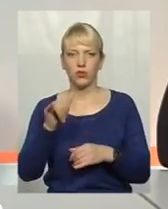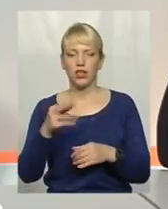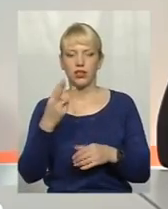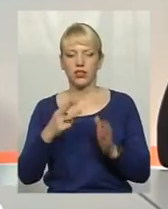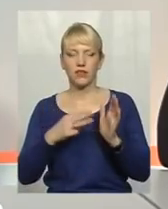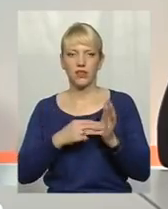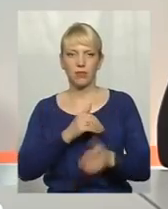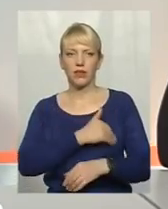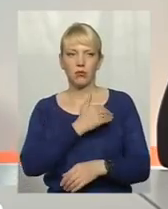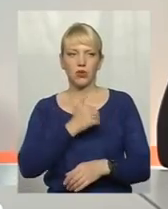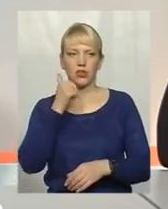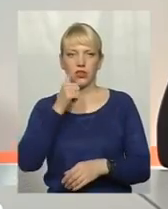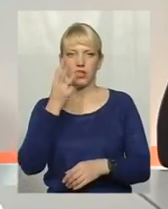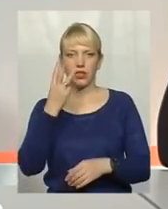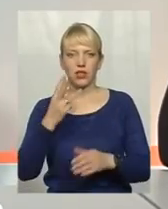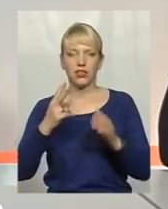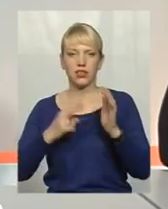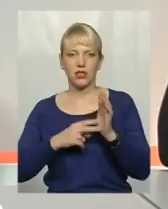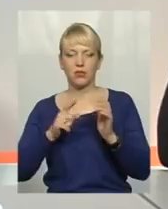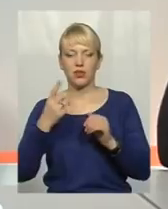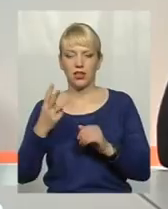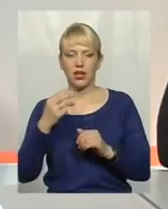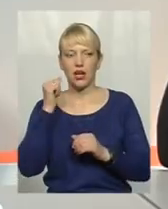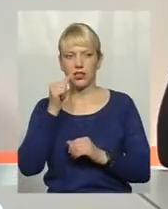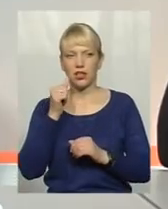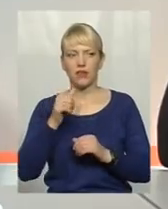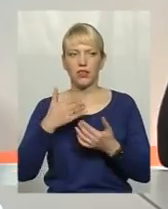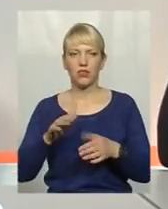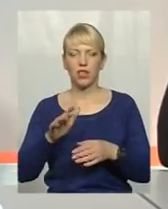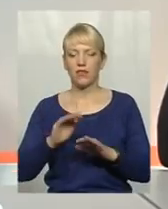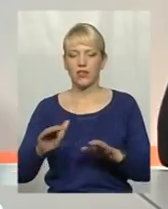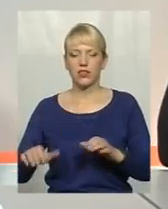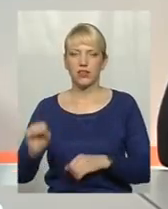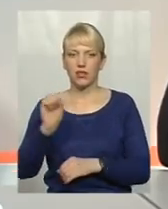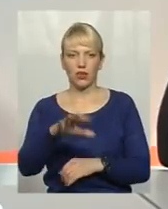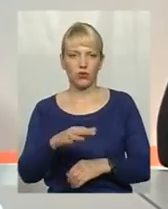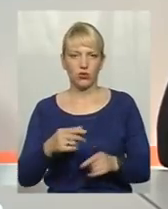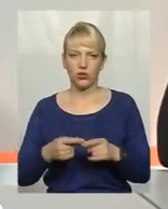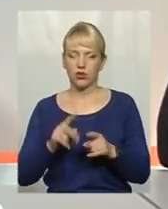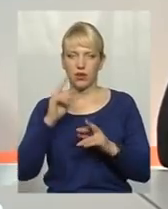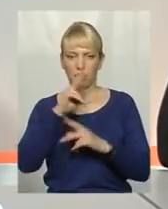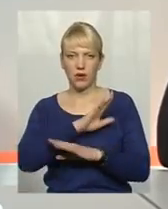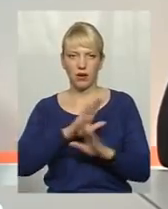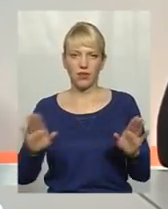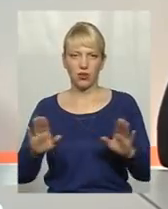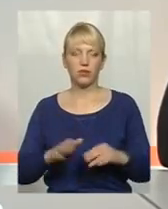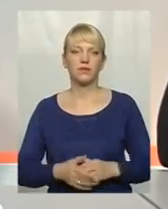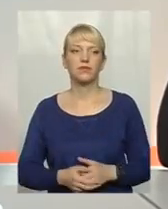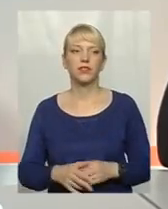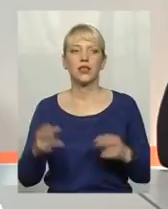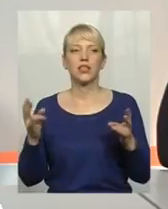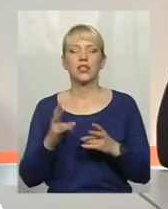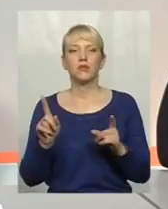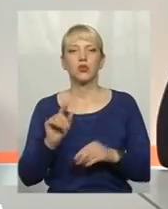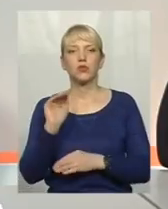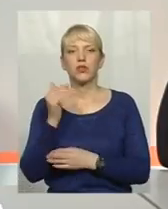температура, завтра 37,3, а вже післязавтра вона йде в дитячий садочок чи в школу. Це зовсім неправильно. Треба,